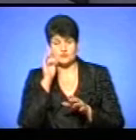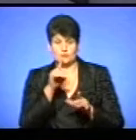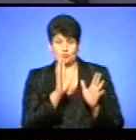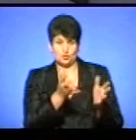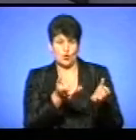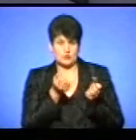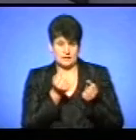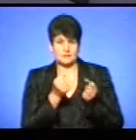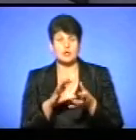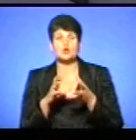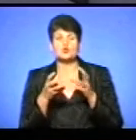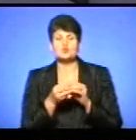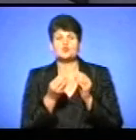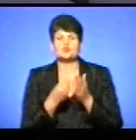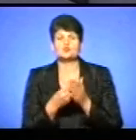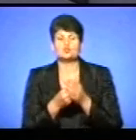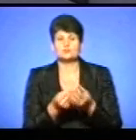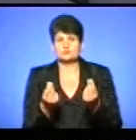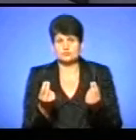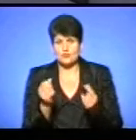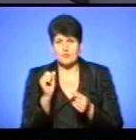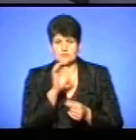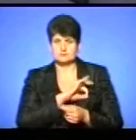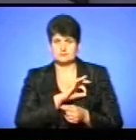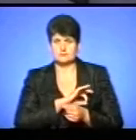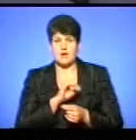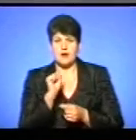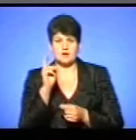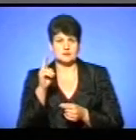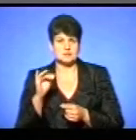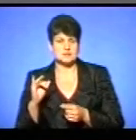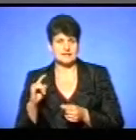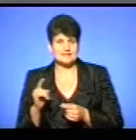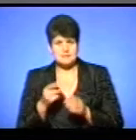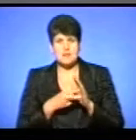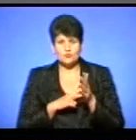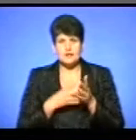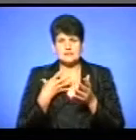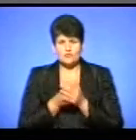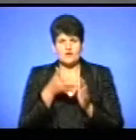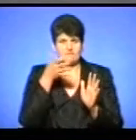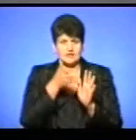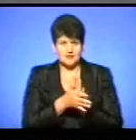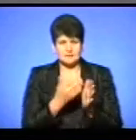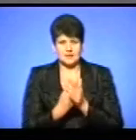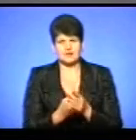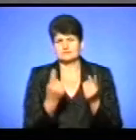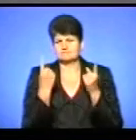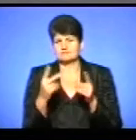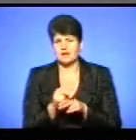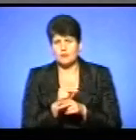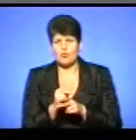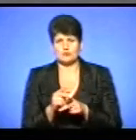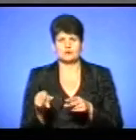певну суму акцизу відповідно до певних показників минулого року. Вже спланували видатки, якісь капітальні ремонти,